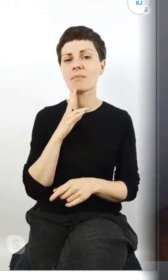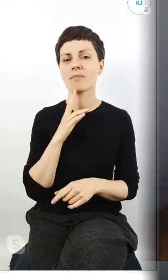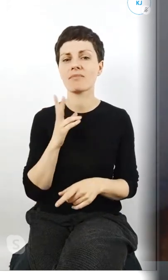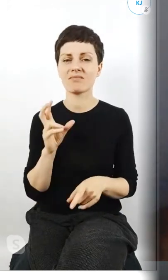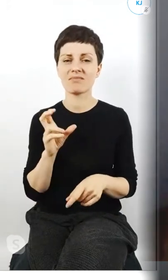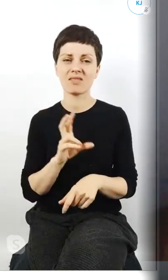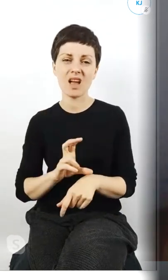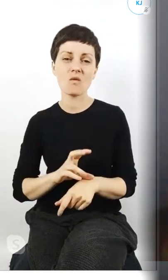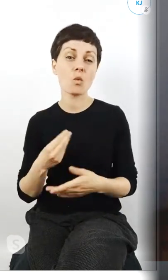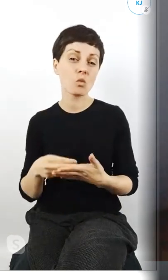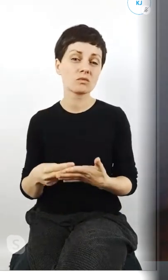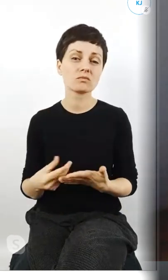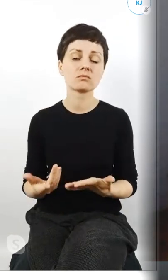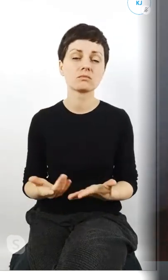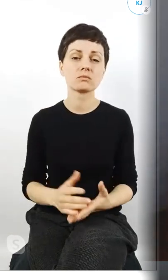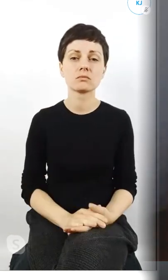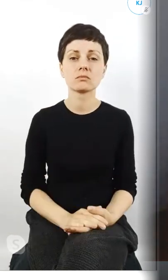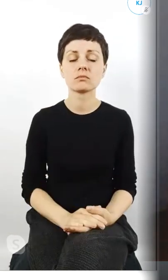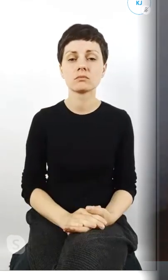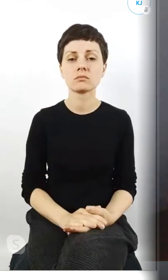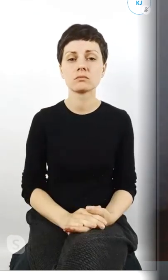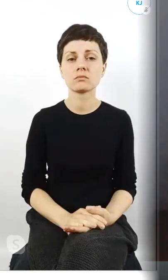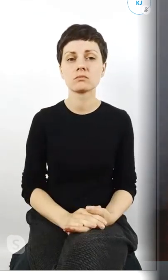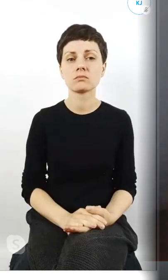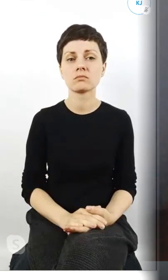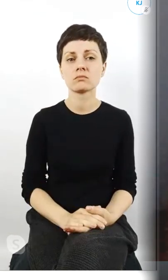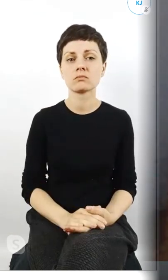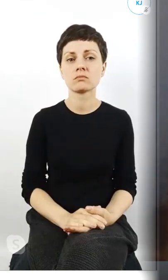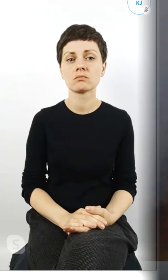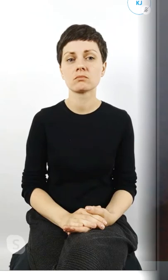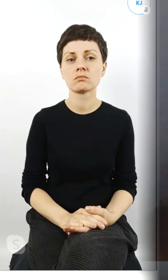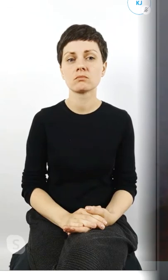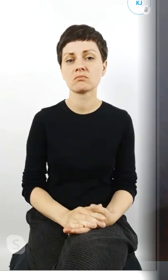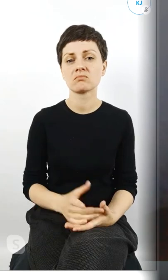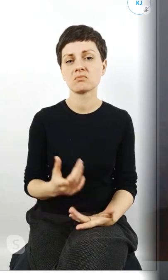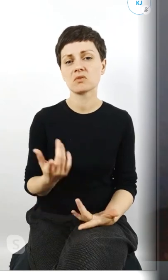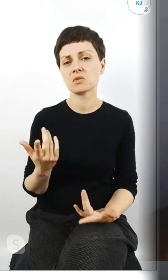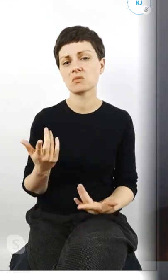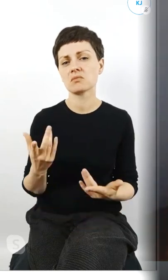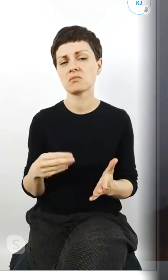budżetowa że tak to nazwę wydaje mi się najbardziej potrzebna